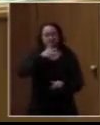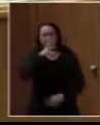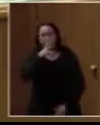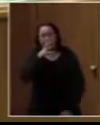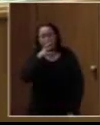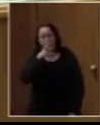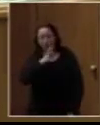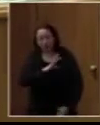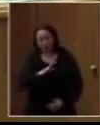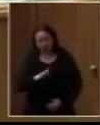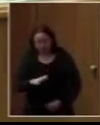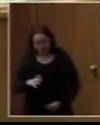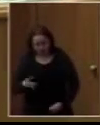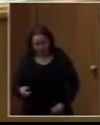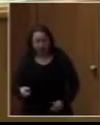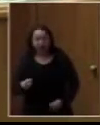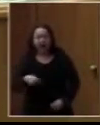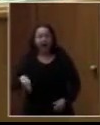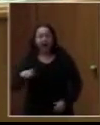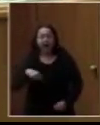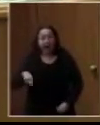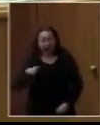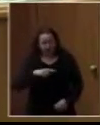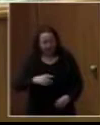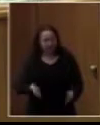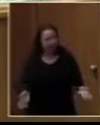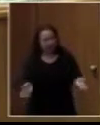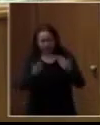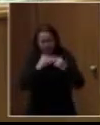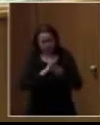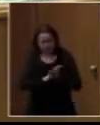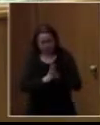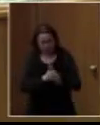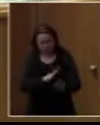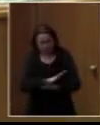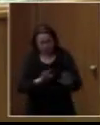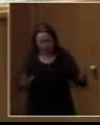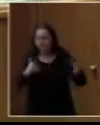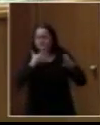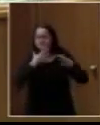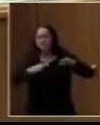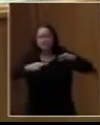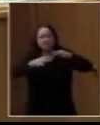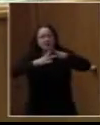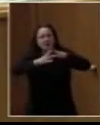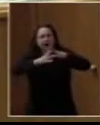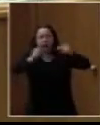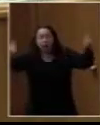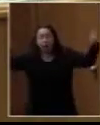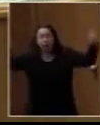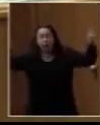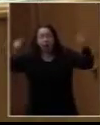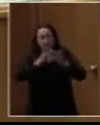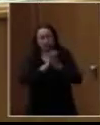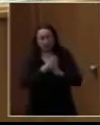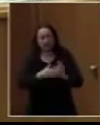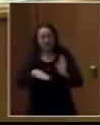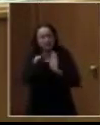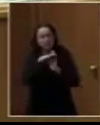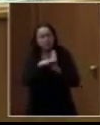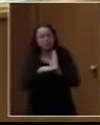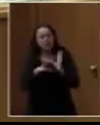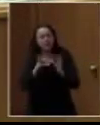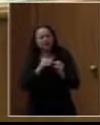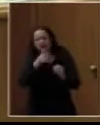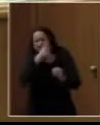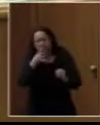Εξαρτημένους εξαρτημένες φαντάσματα Εντελώς ανύπαρκτες από τις δομές και τα προγράμματα απεξάρτησης Στο ένα εκατομμύριο λοιπόν που προλογίζονται περίπου